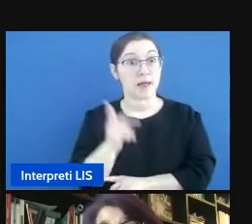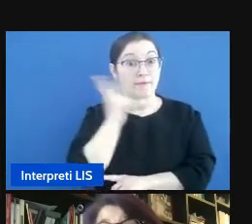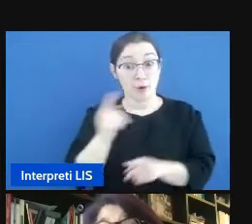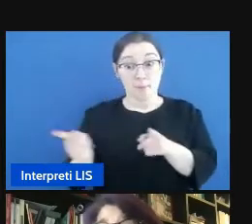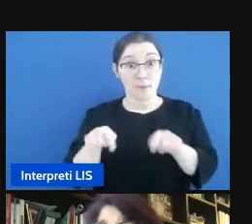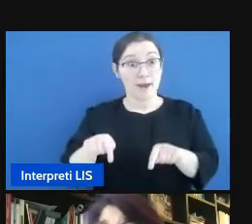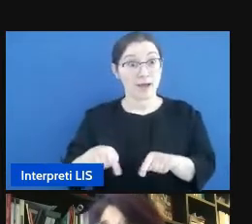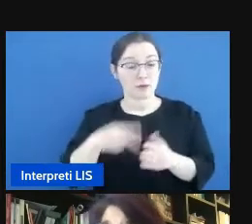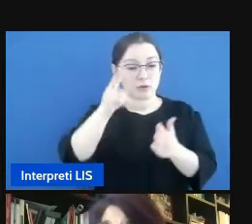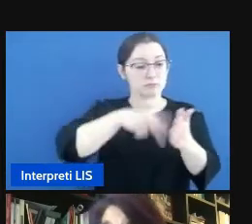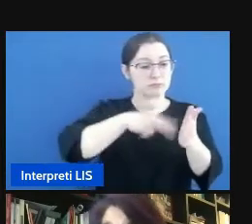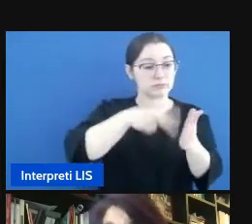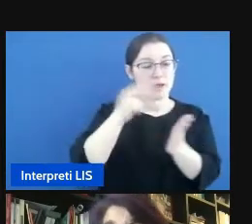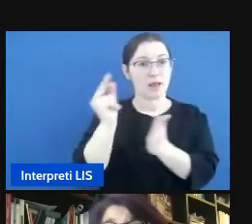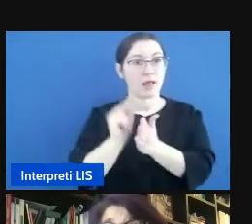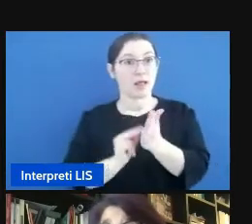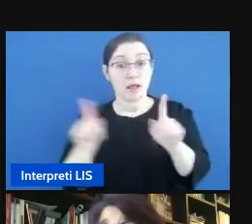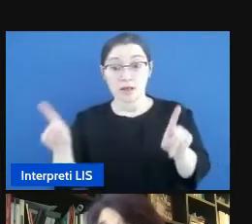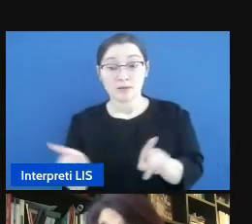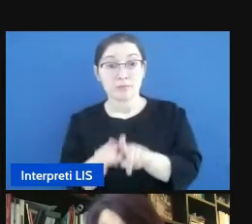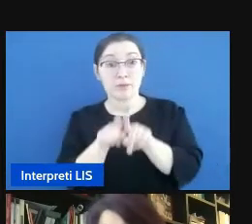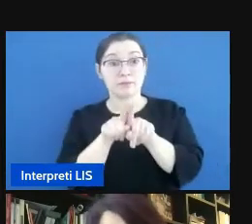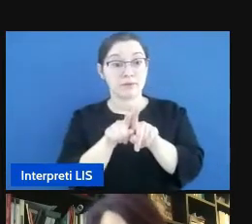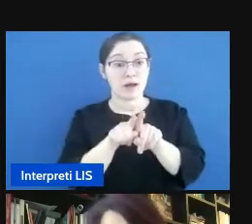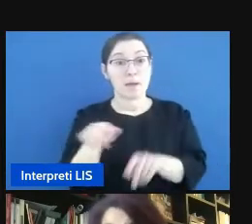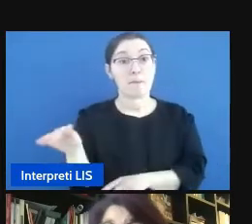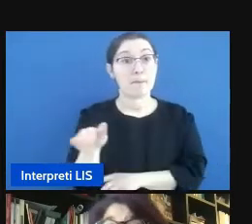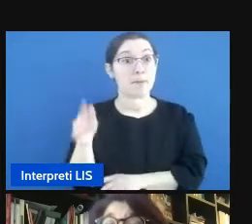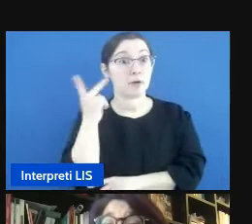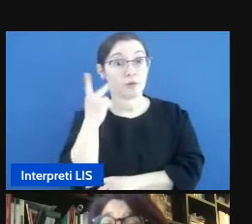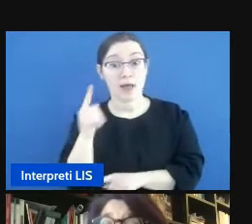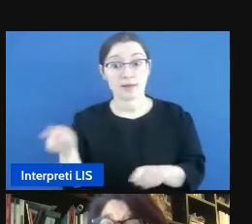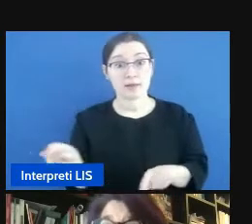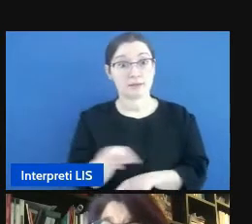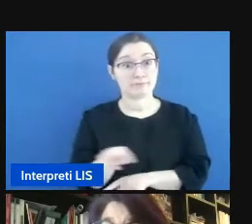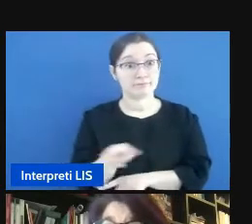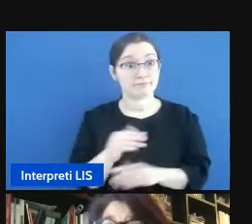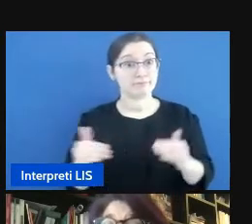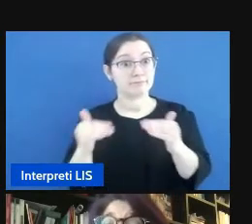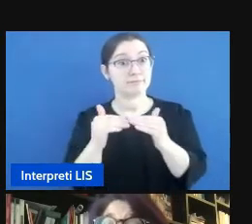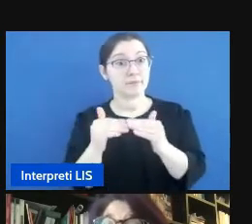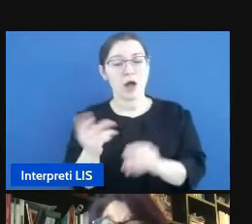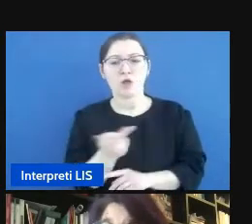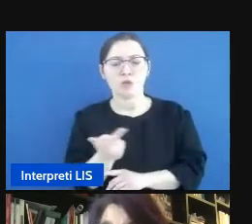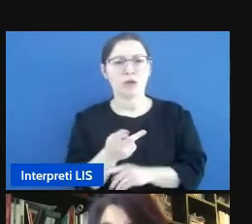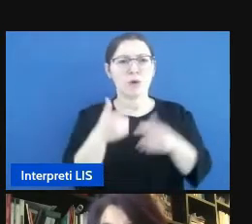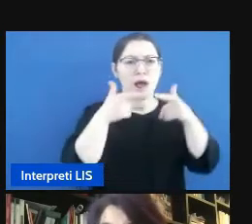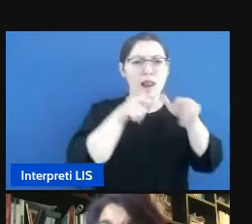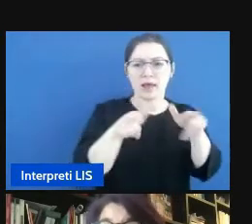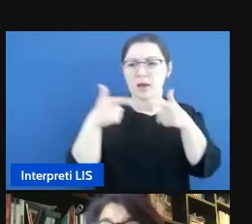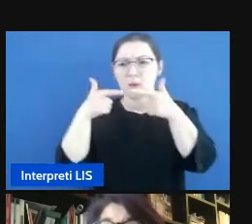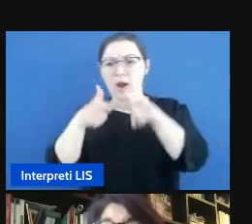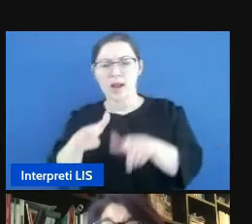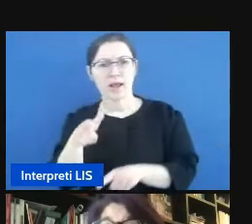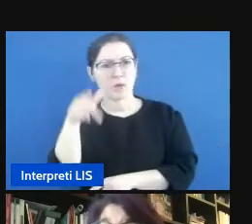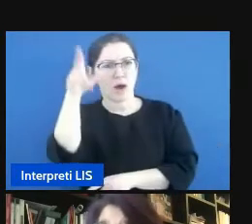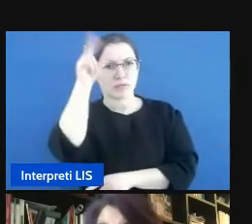e scrivere non è la stessa cosa di un bambino udente. Che tipo di lingua conosce, quale codice